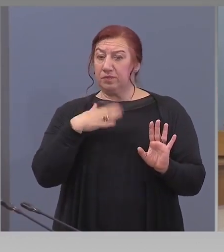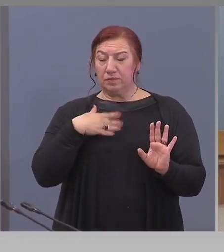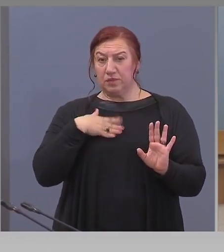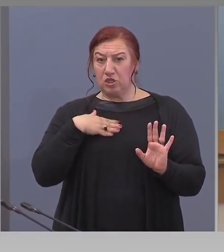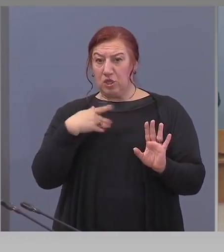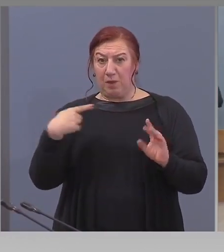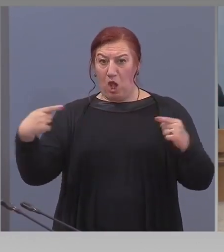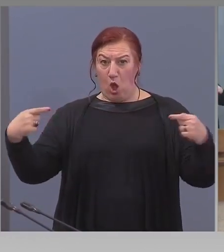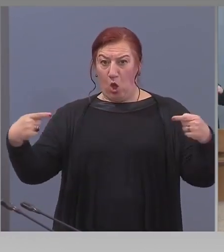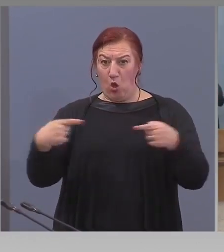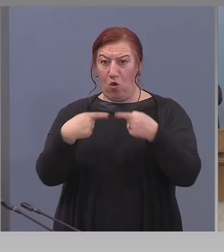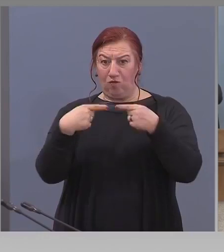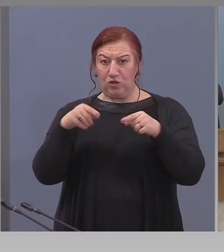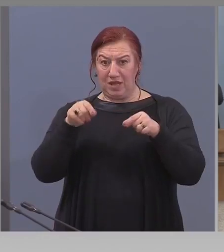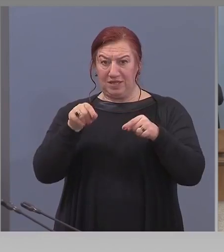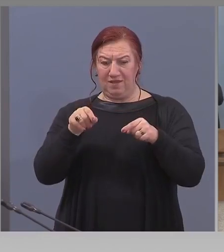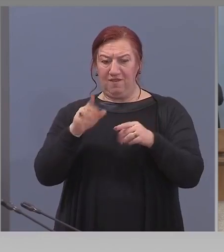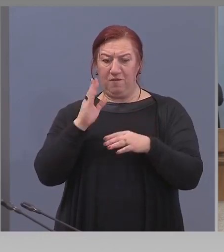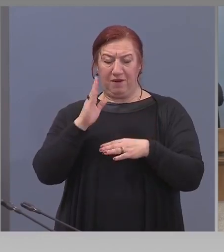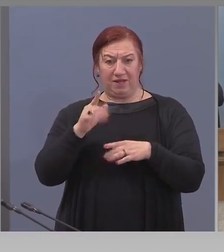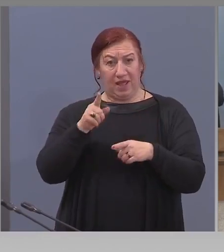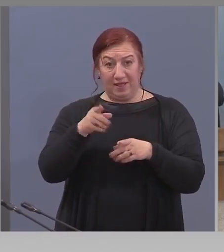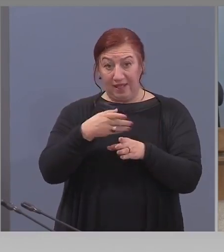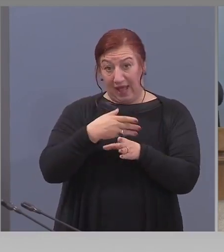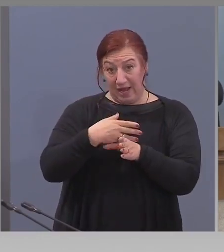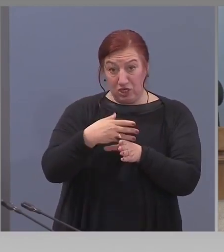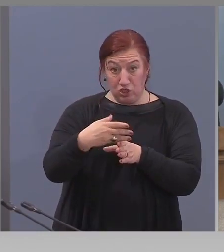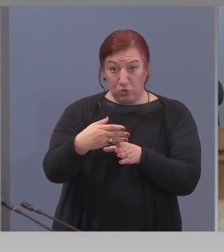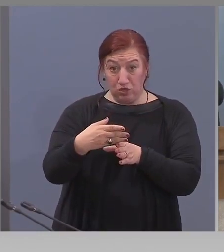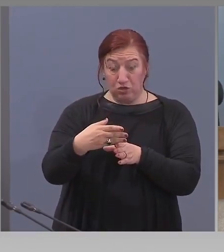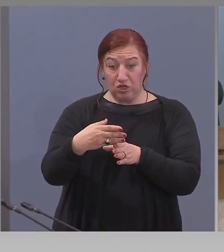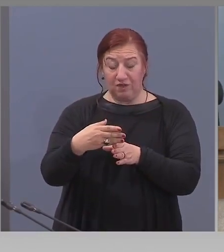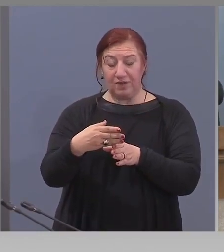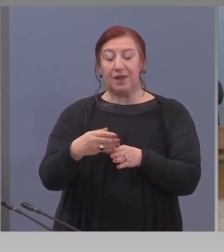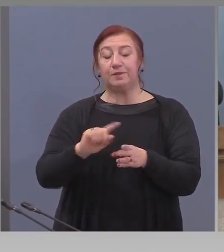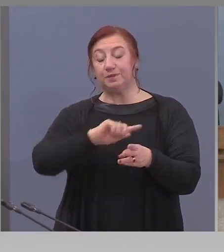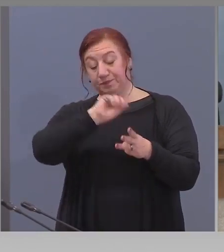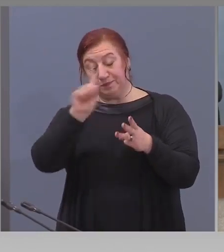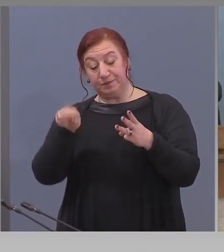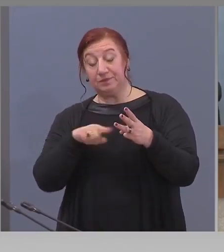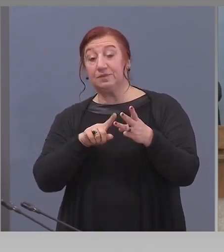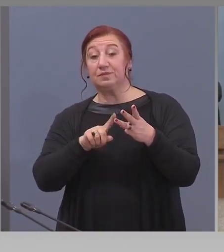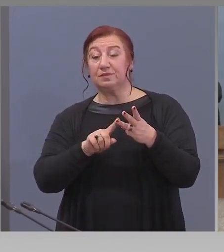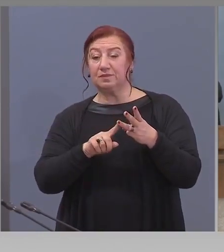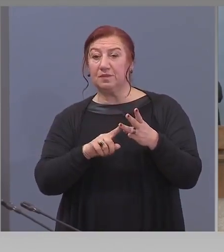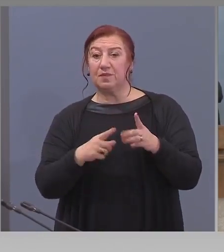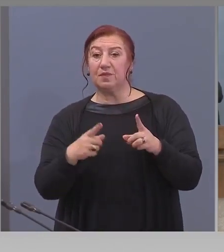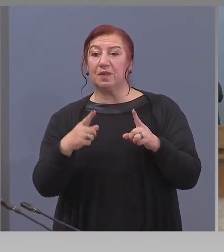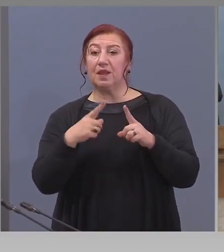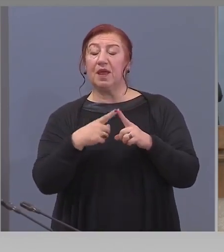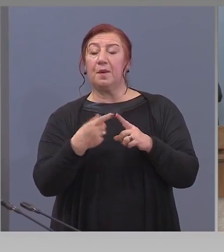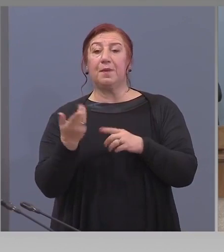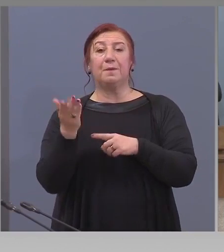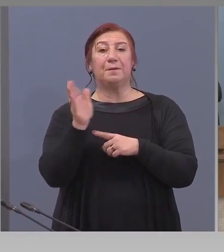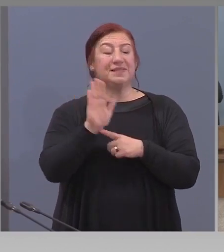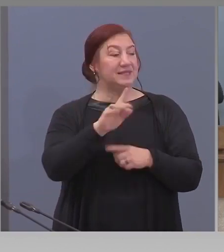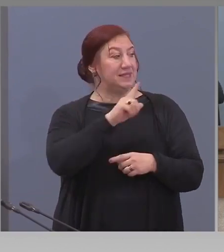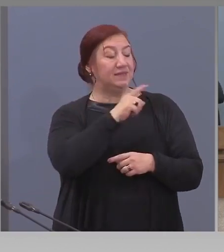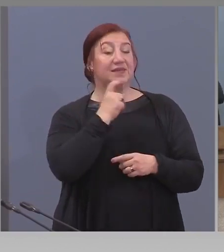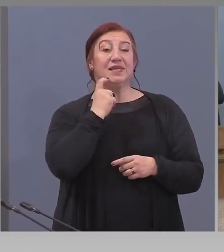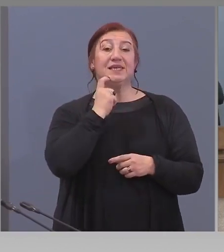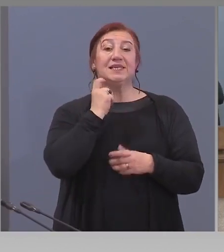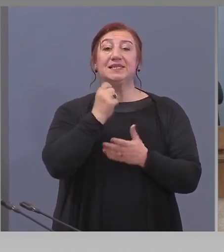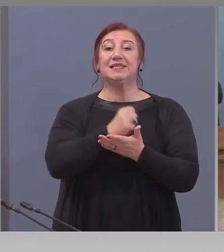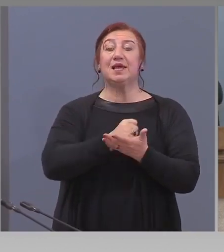Така ли ще я карате нататък? И към представителя на Заболекърския